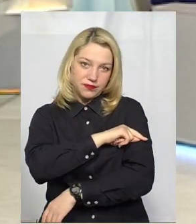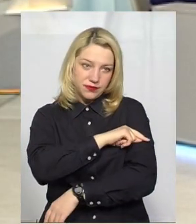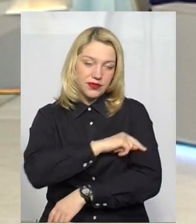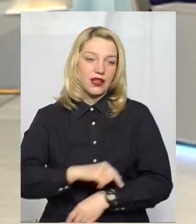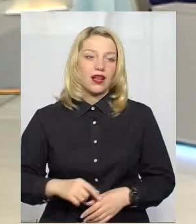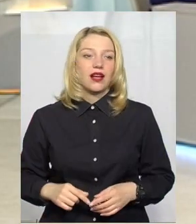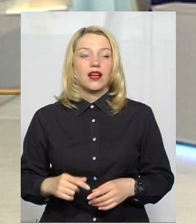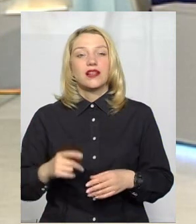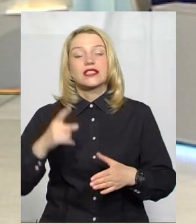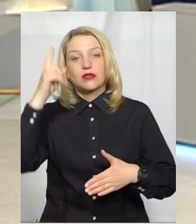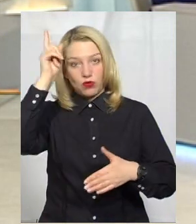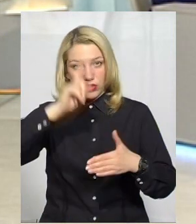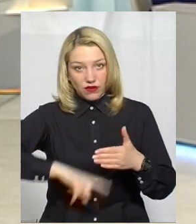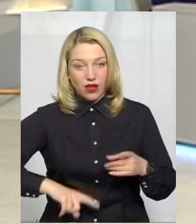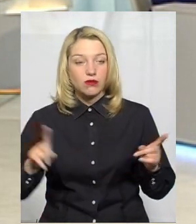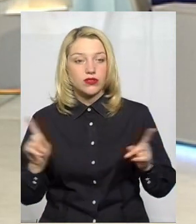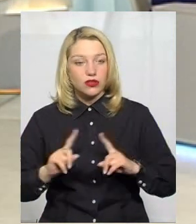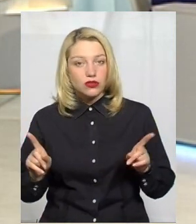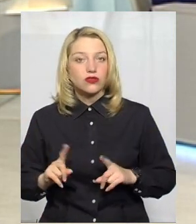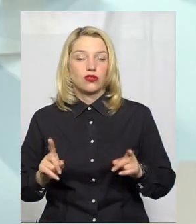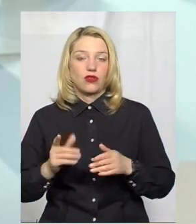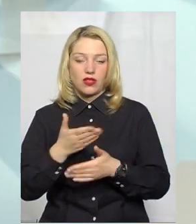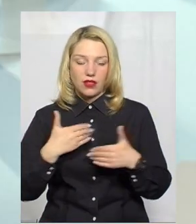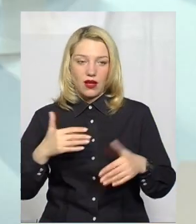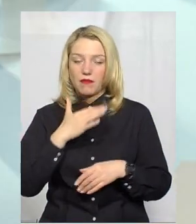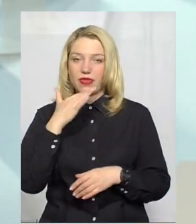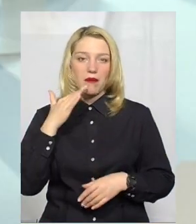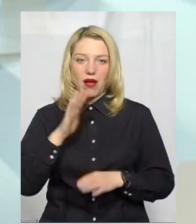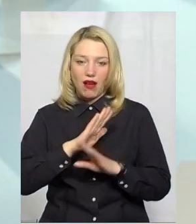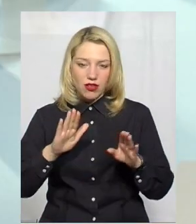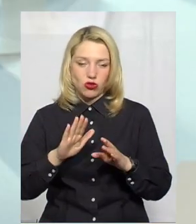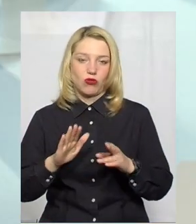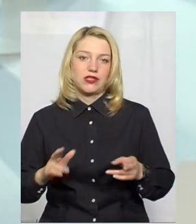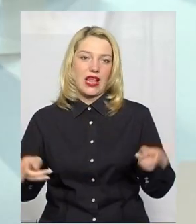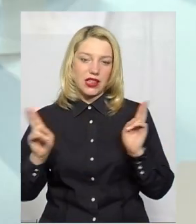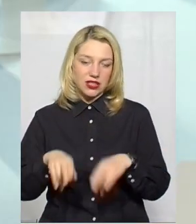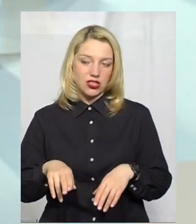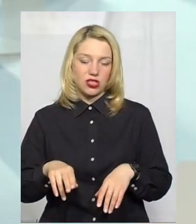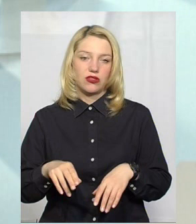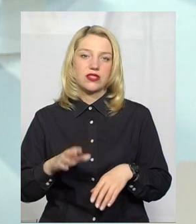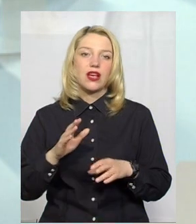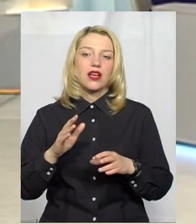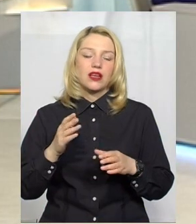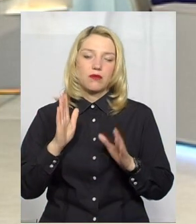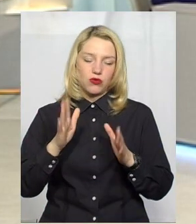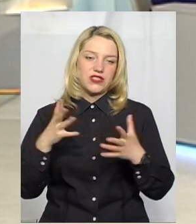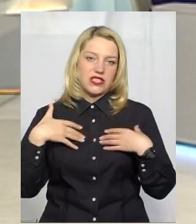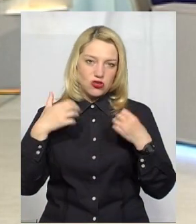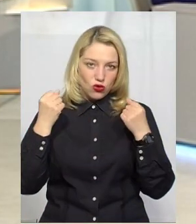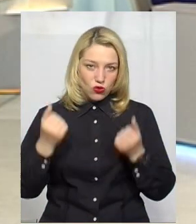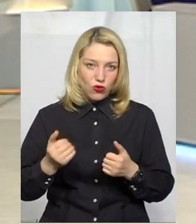сподіваємося, що нам небагато залишилося вже того карантину. Ми будемо всі здорові, і